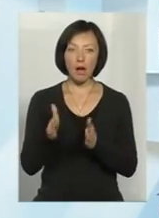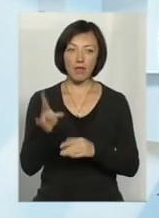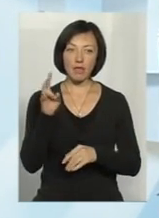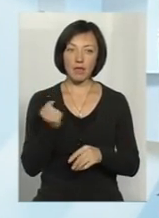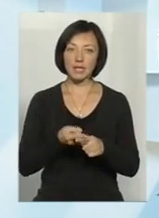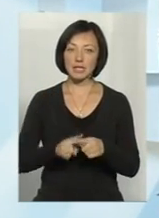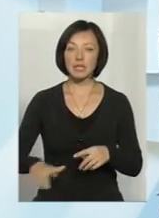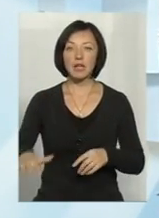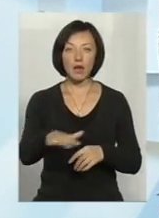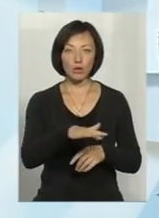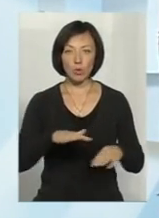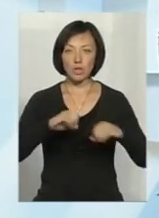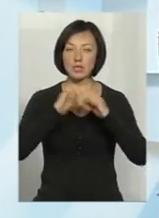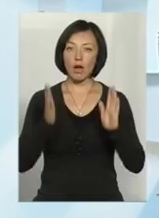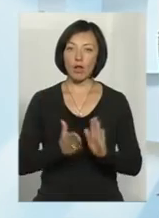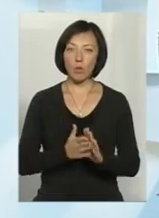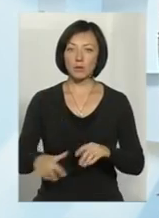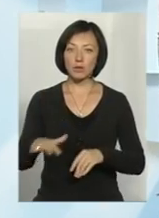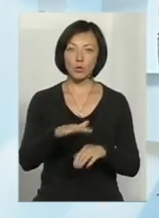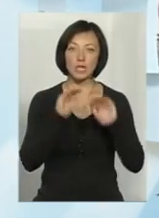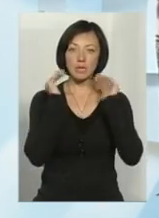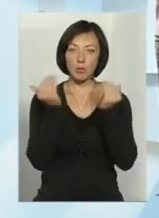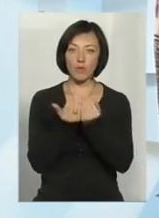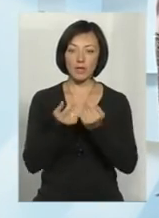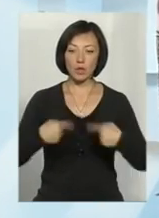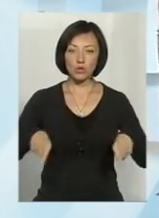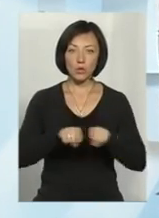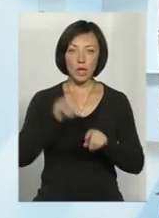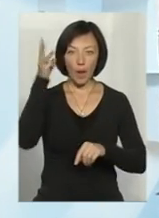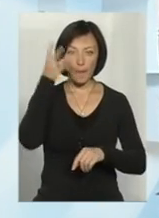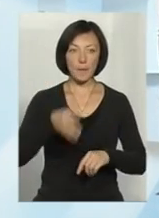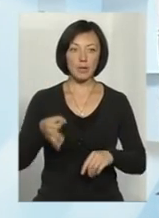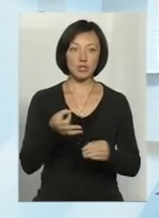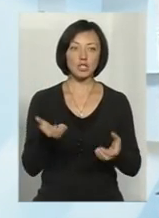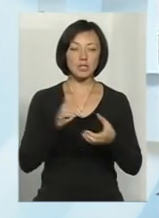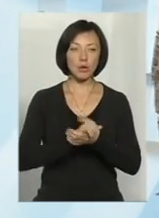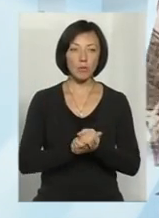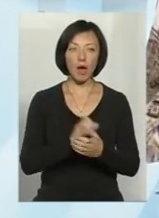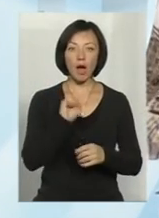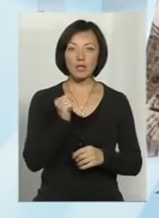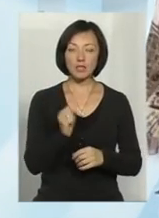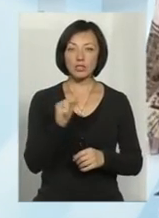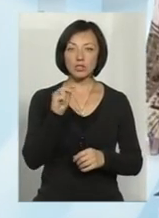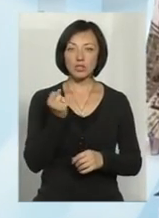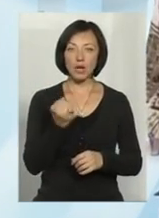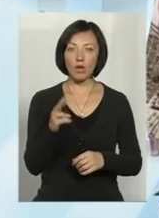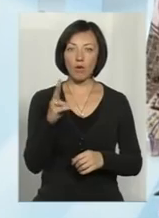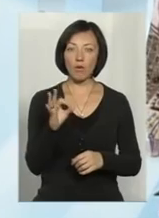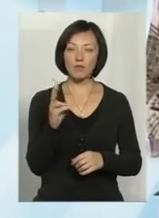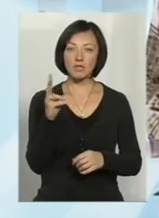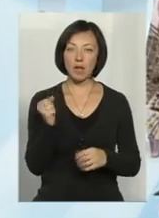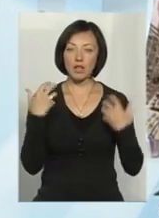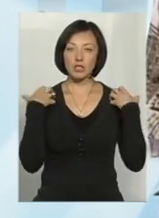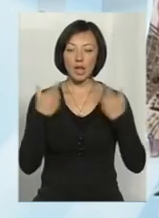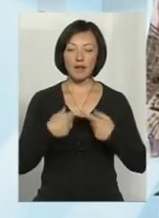цій території і загалом на території заповідних зон Хмельниччини. Знайомтеся, Анастасія Чайковська, начальник відділу